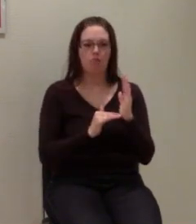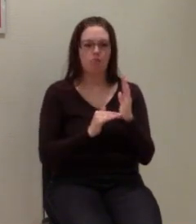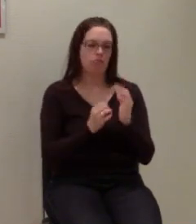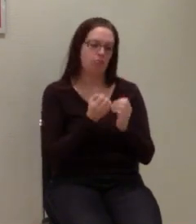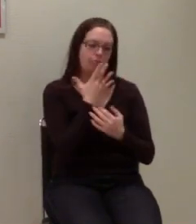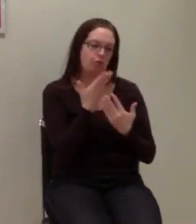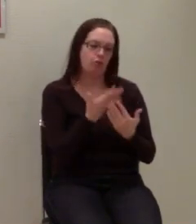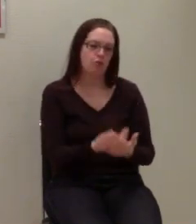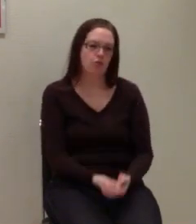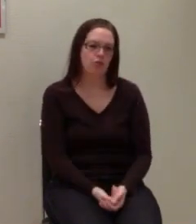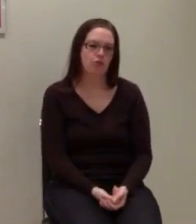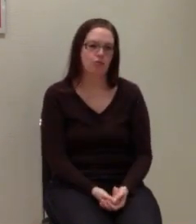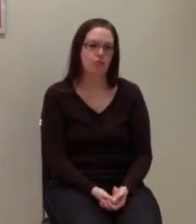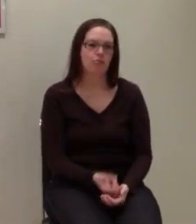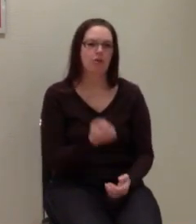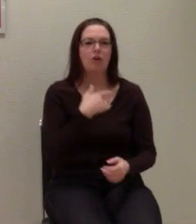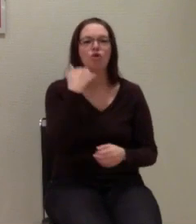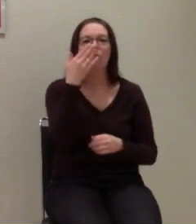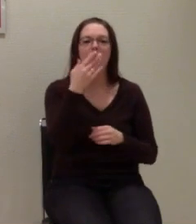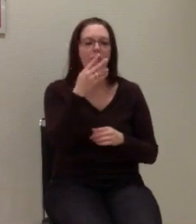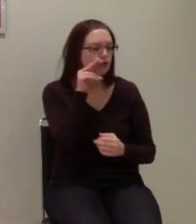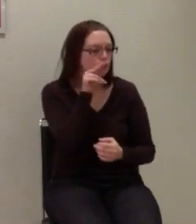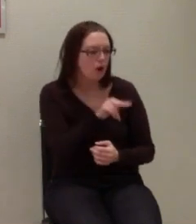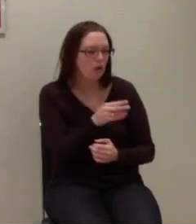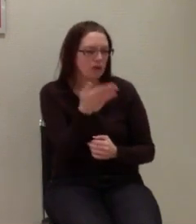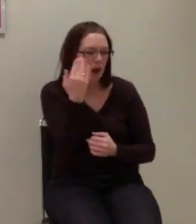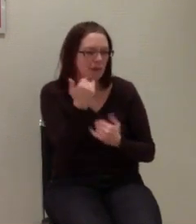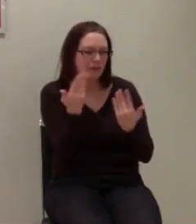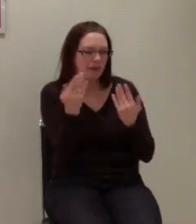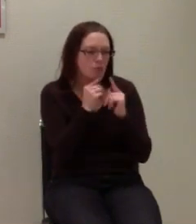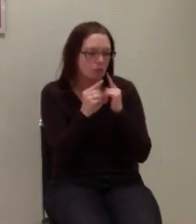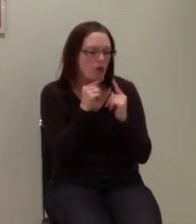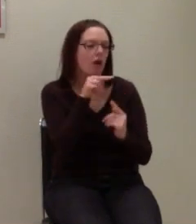wie war denn was gewesen. So.